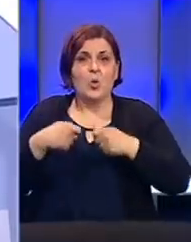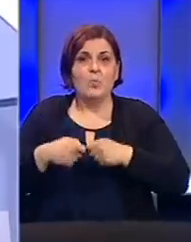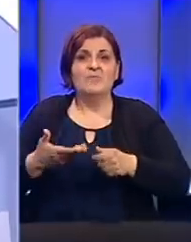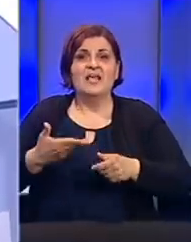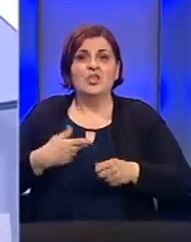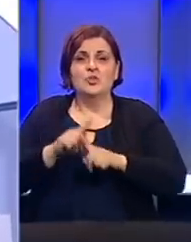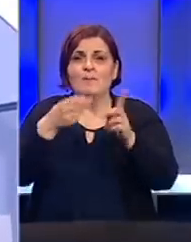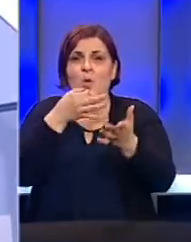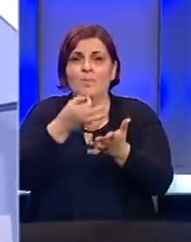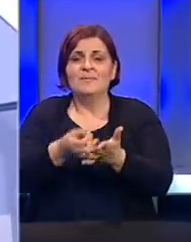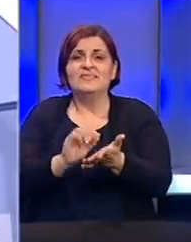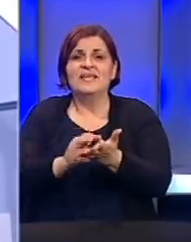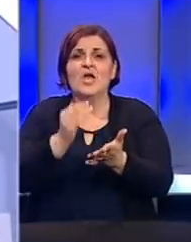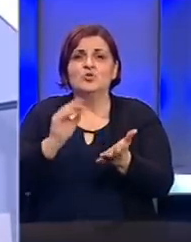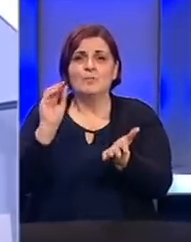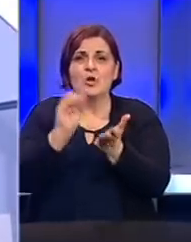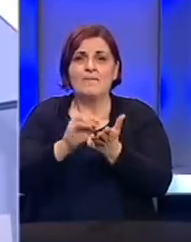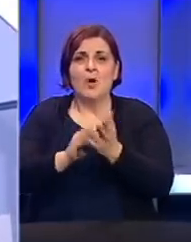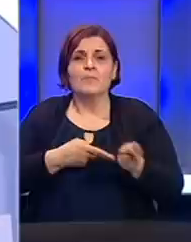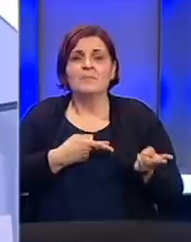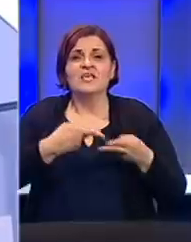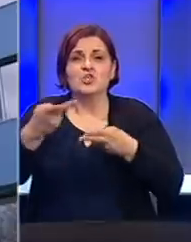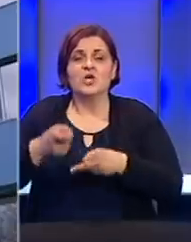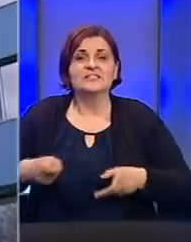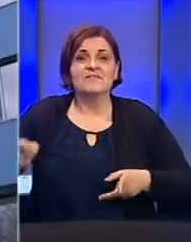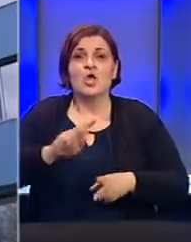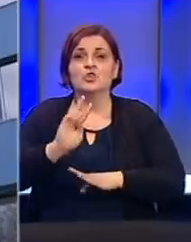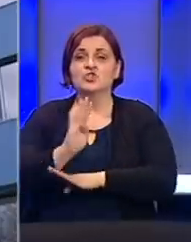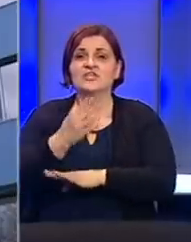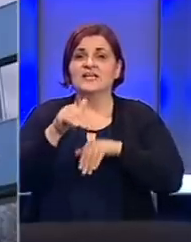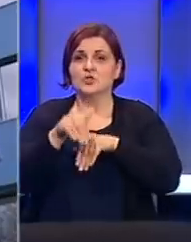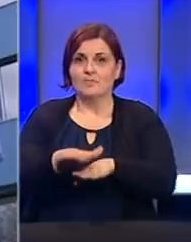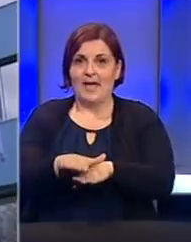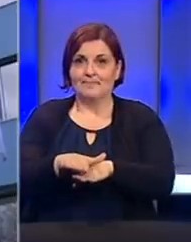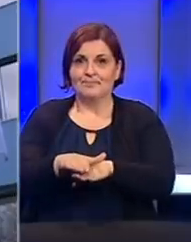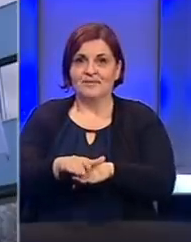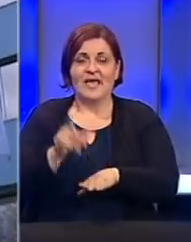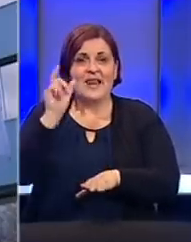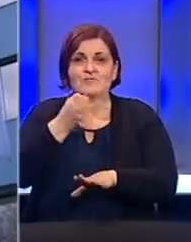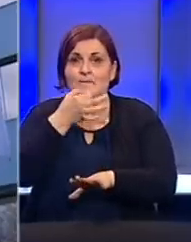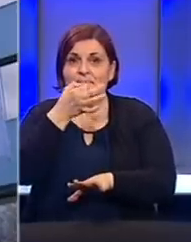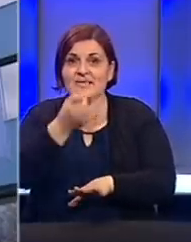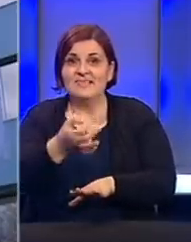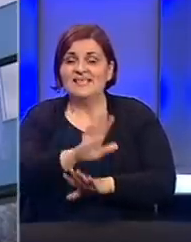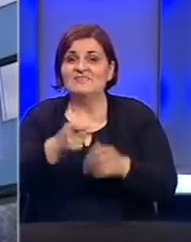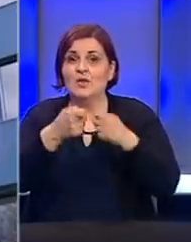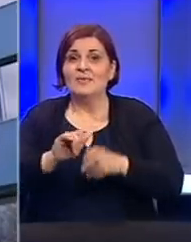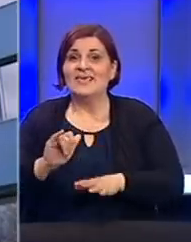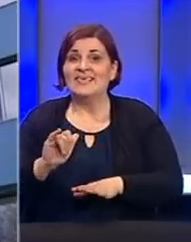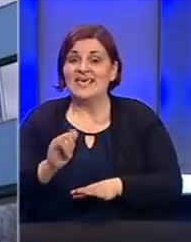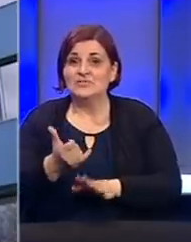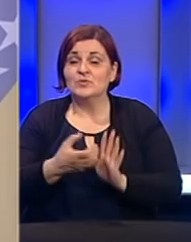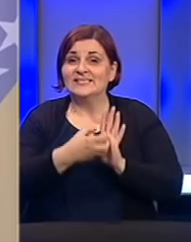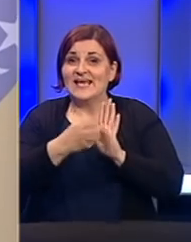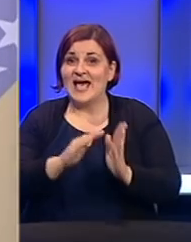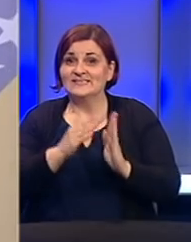klubovi su dobili upitnike koje će morati popuniti i dostaviti u savjec do 14. svibnja. Glavno pitanje za sve klubove je